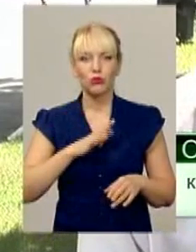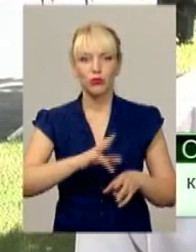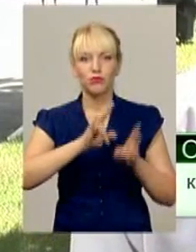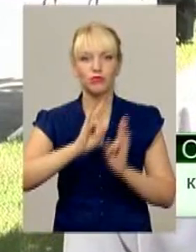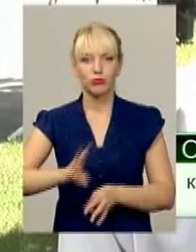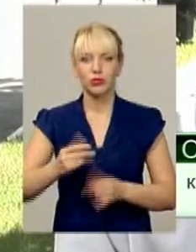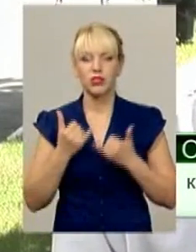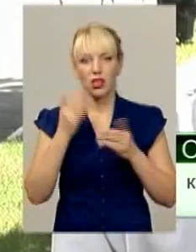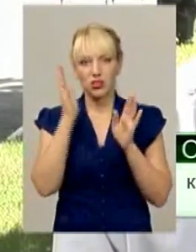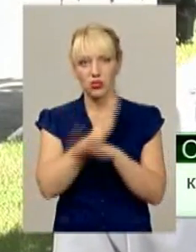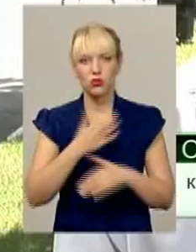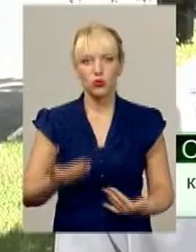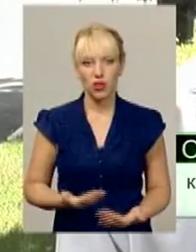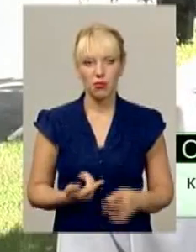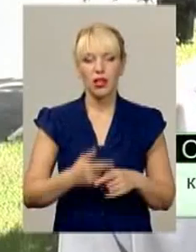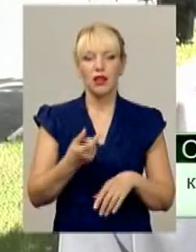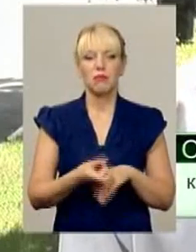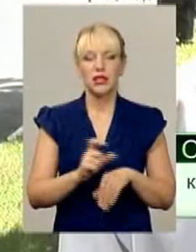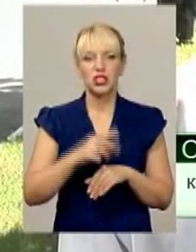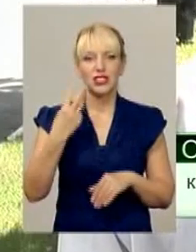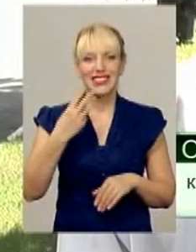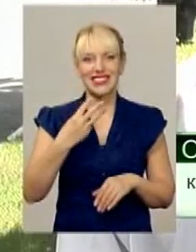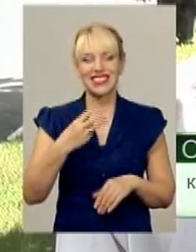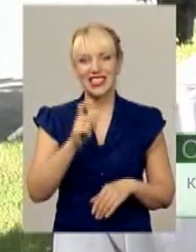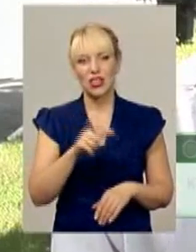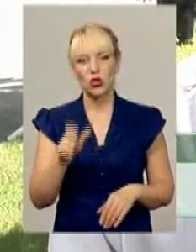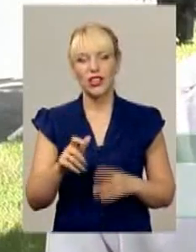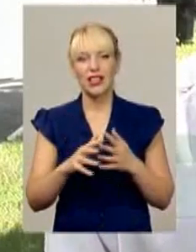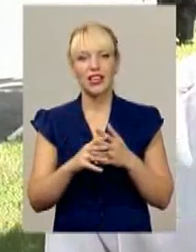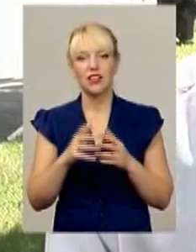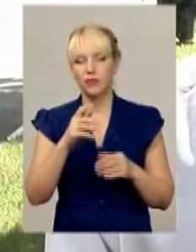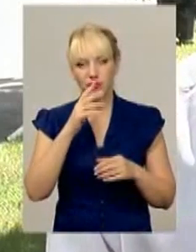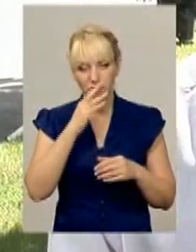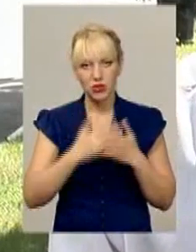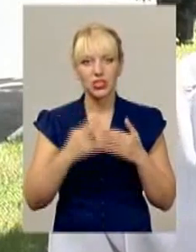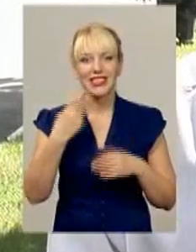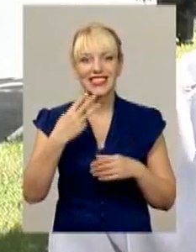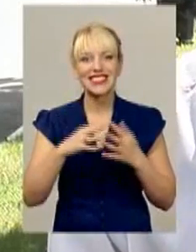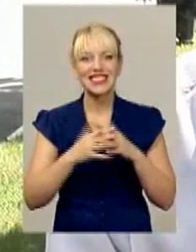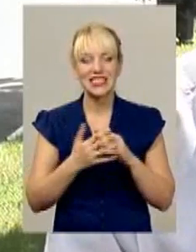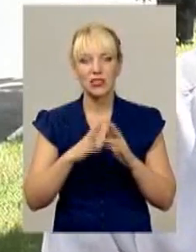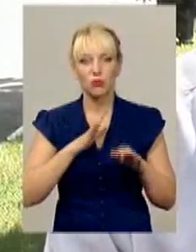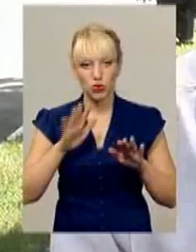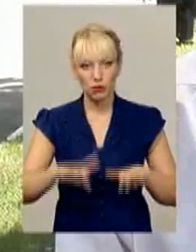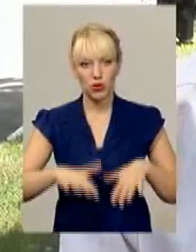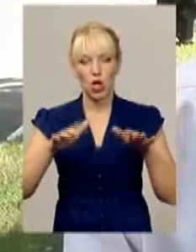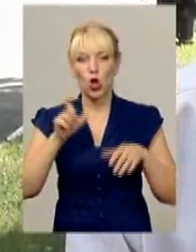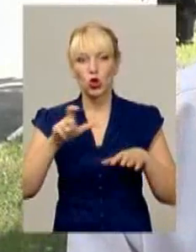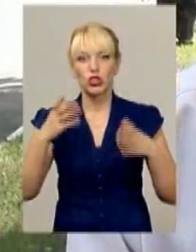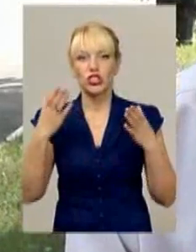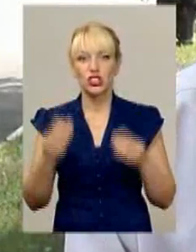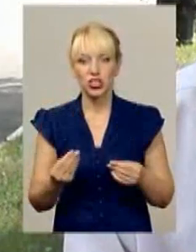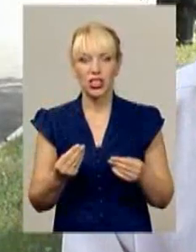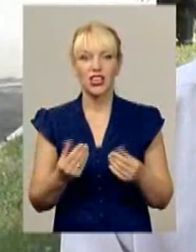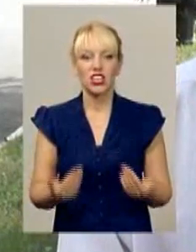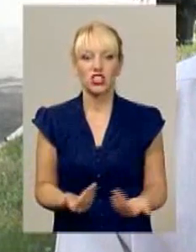Більше 30 десятків сіл затоплено. Люди ще живі, а в них